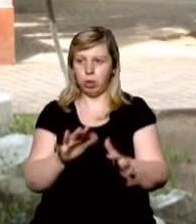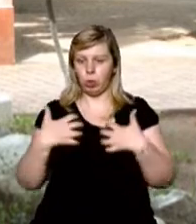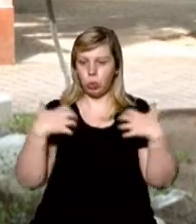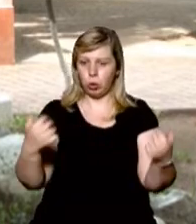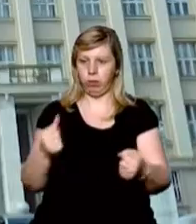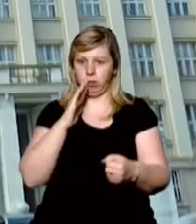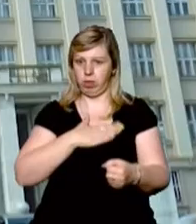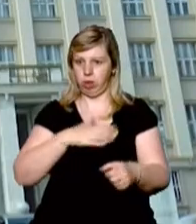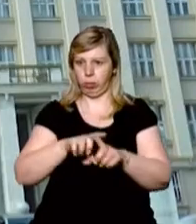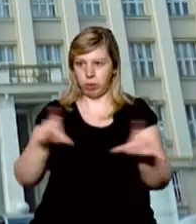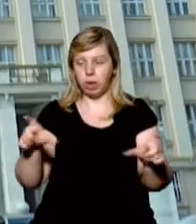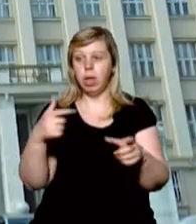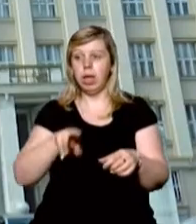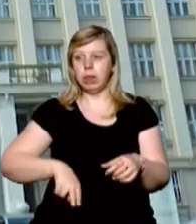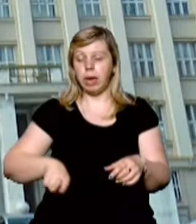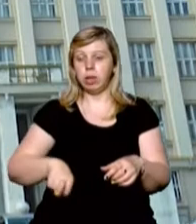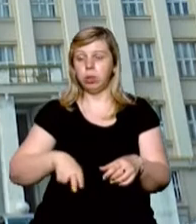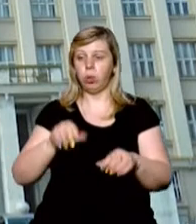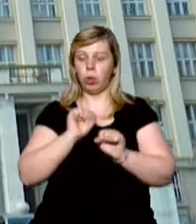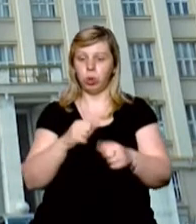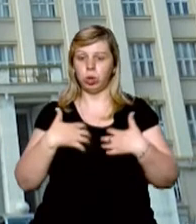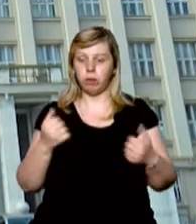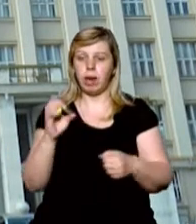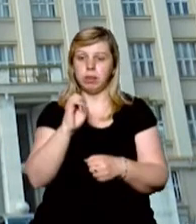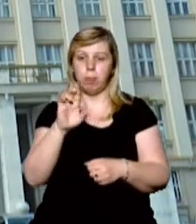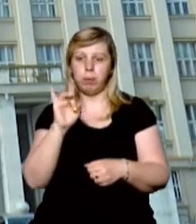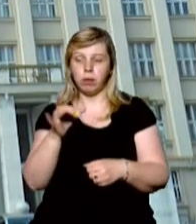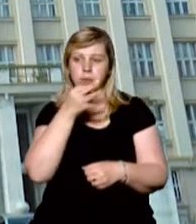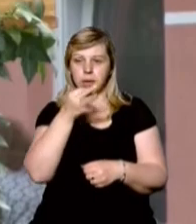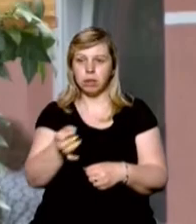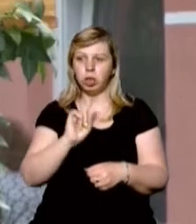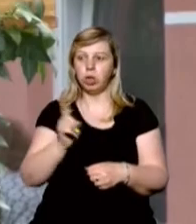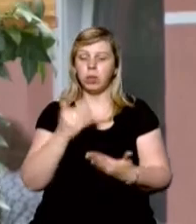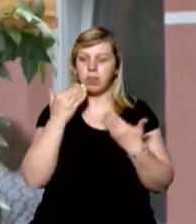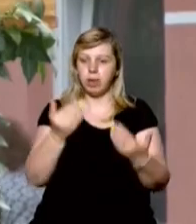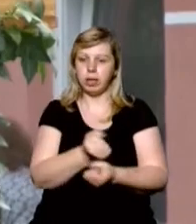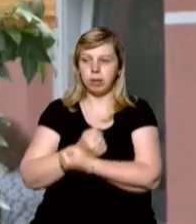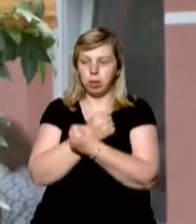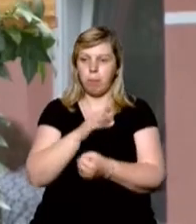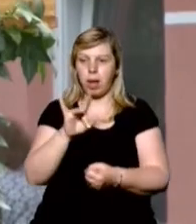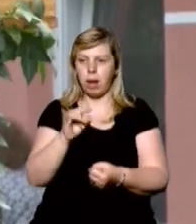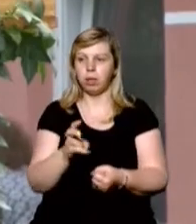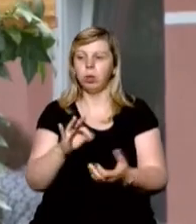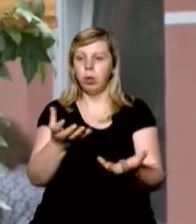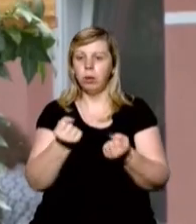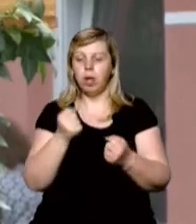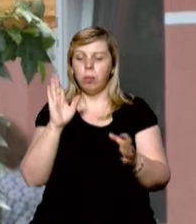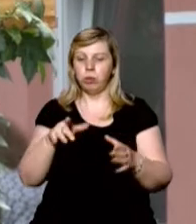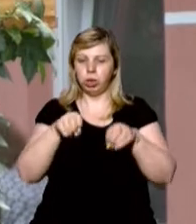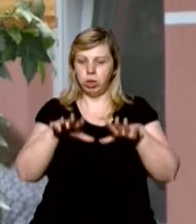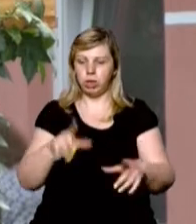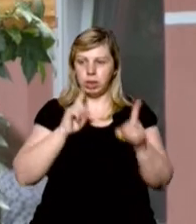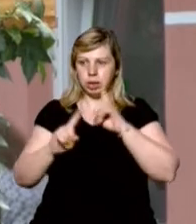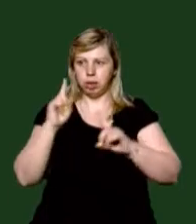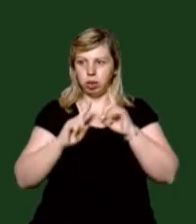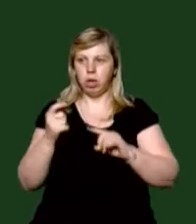здоров'я в нашому заході. Директорка департаменту охорони здоров'я Єлизавета Біров сказала, що звернення санаторію «Малятко» обговорили на засіданні вода і